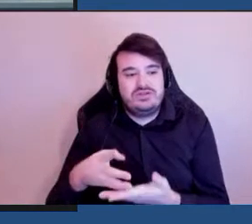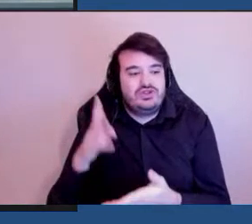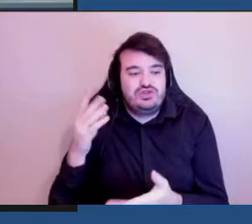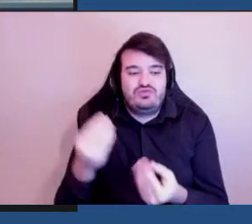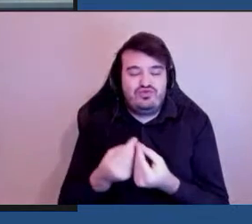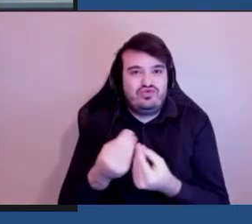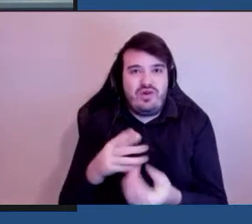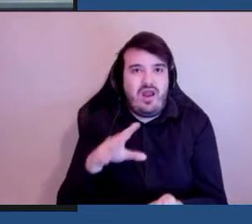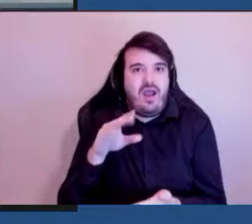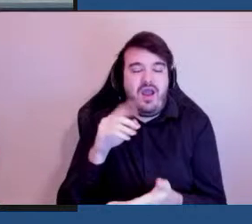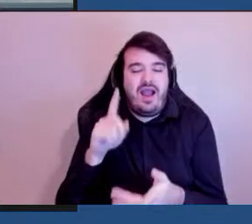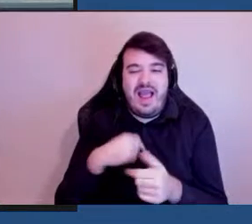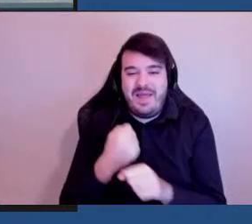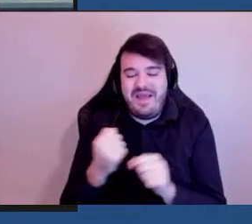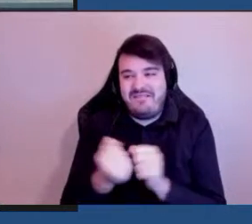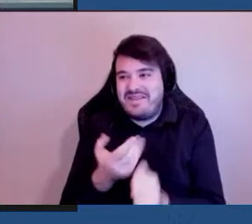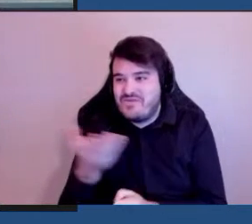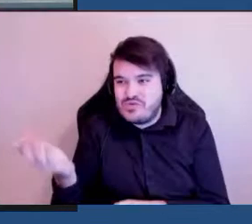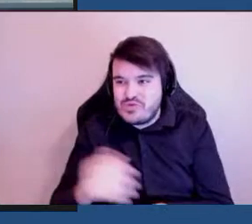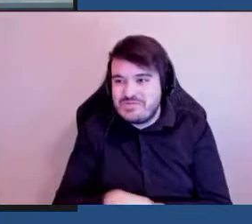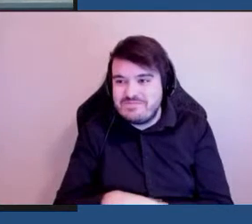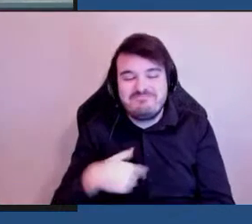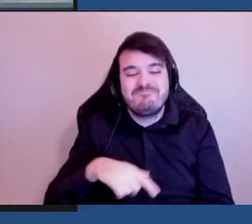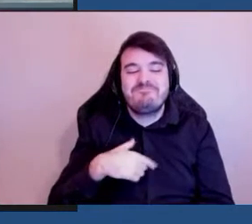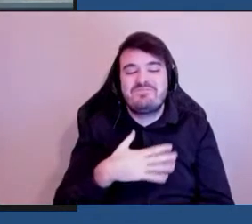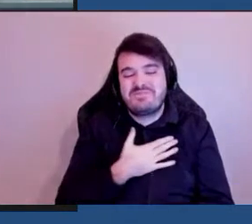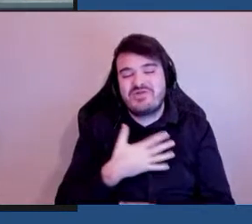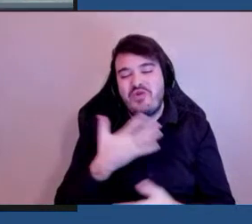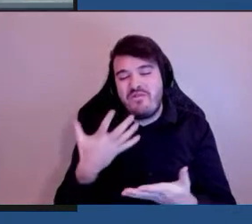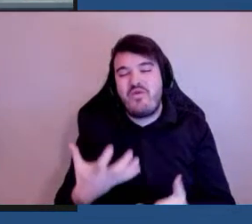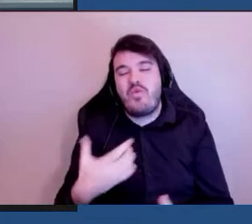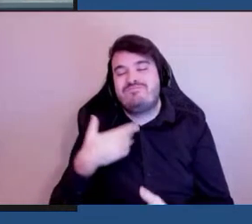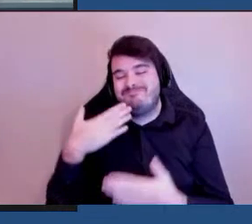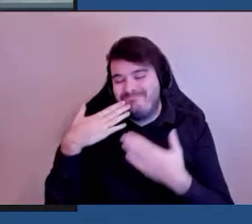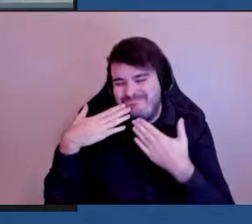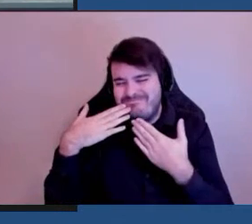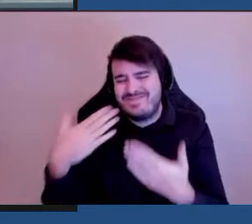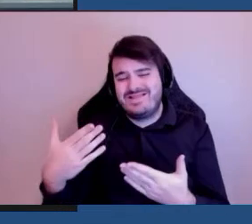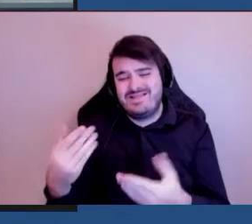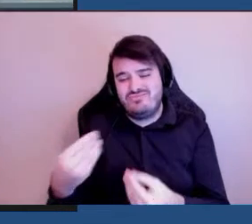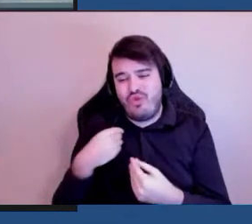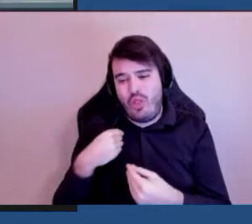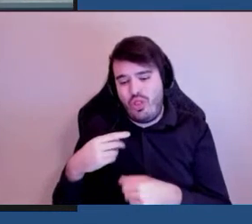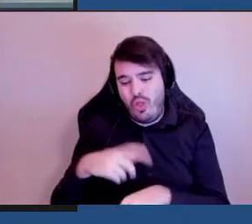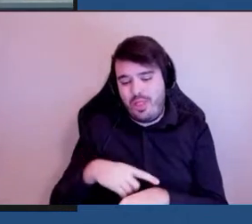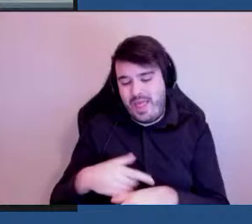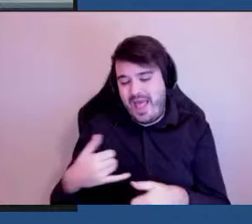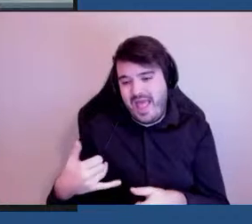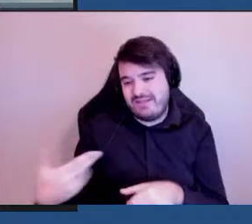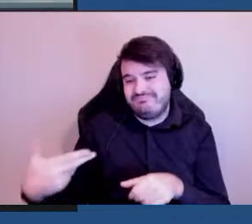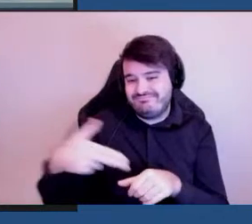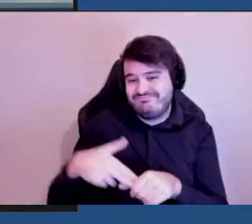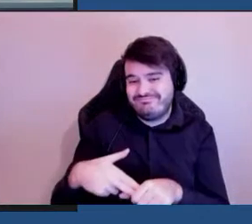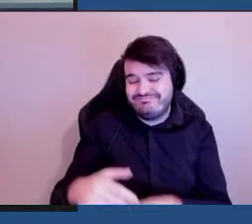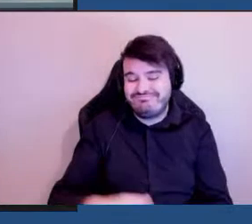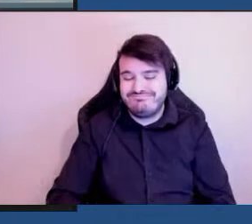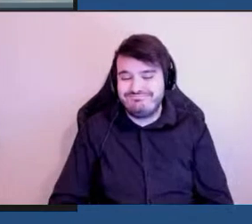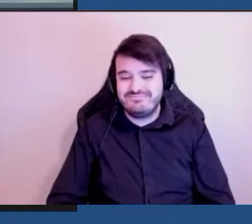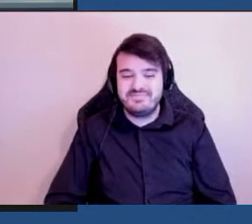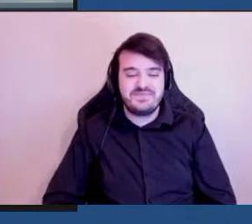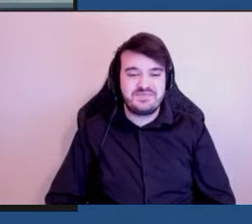vous et on aimerait finalement vous remercier de tout le temps que vous nous accordez